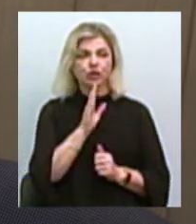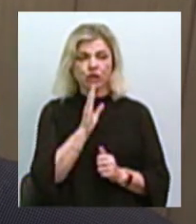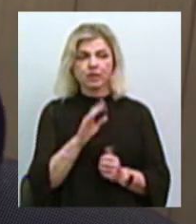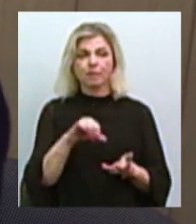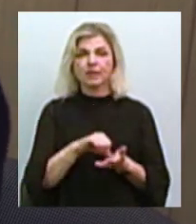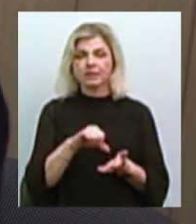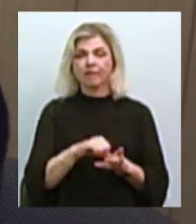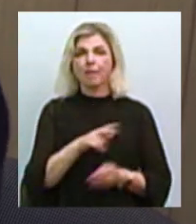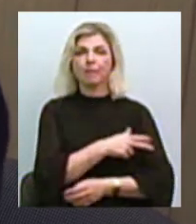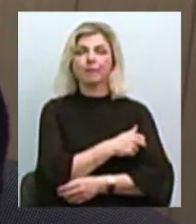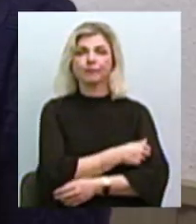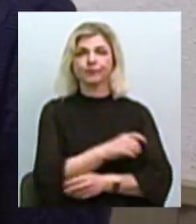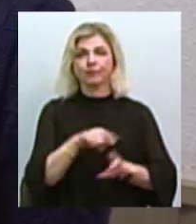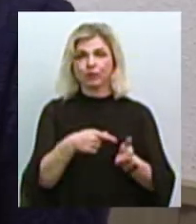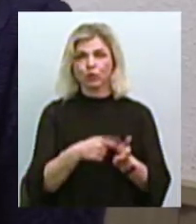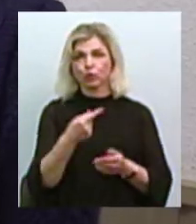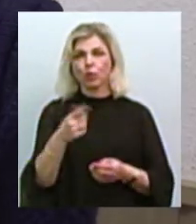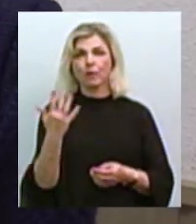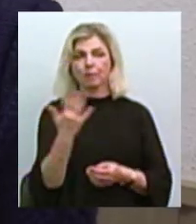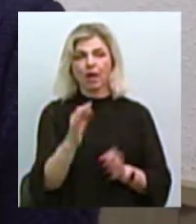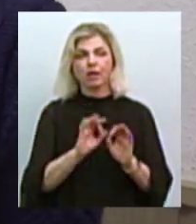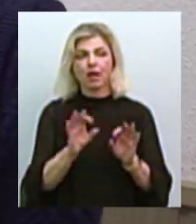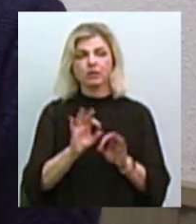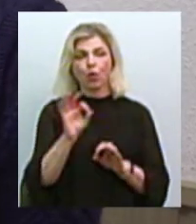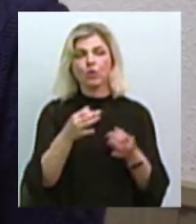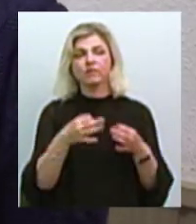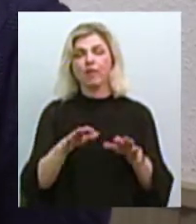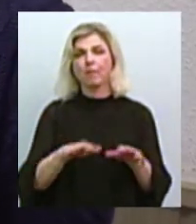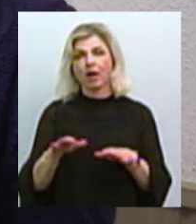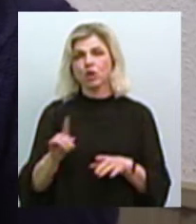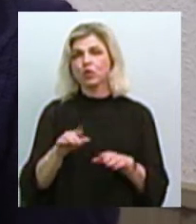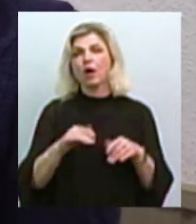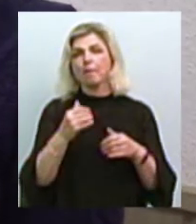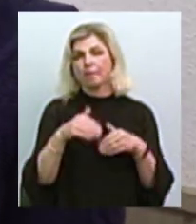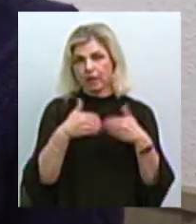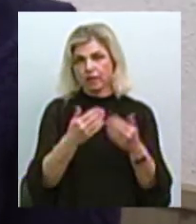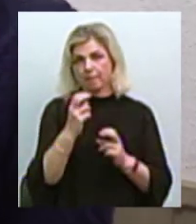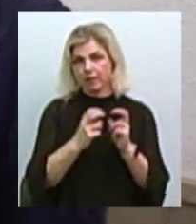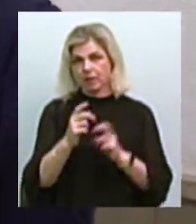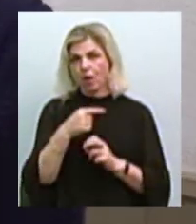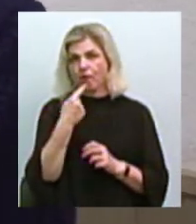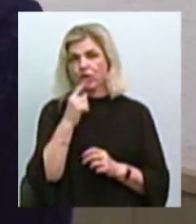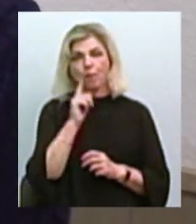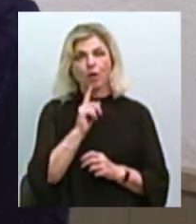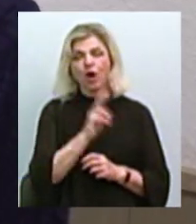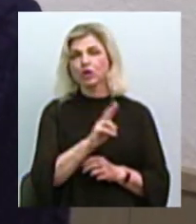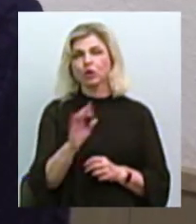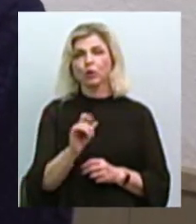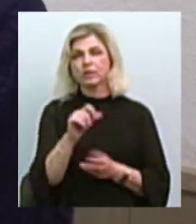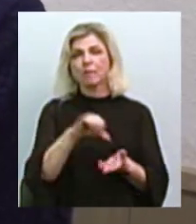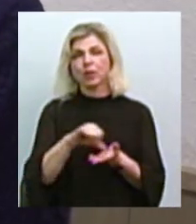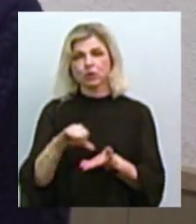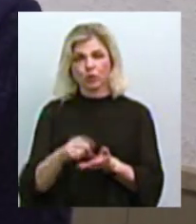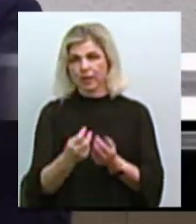представниця міської лікарні номер 5, розповідає про вакансії, що пропонує підприємство. Говорить, поки ніхто з присутніх не підходив. Чекає.